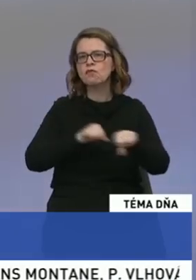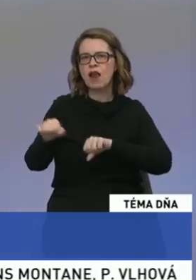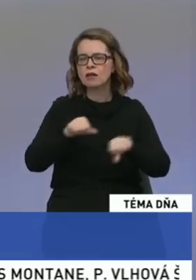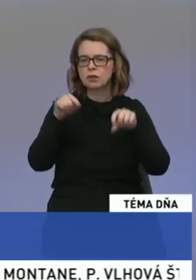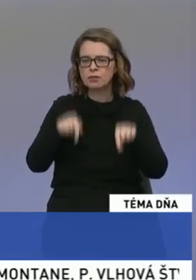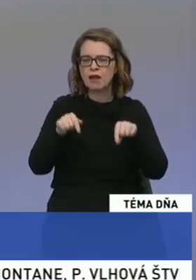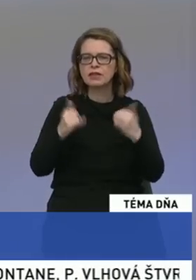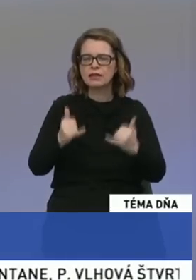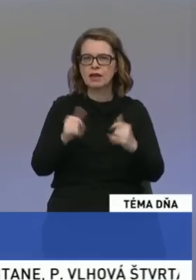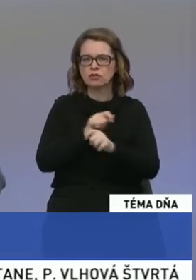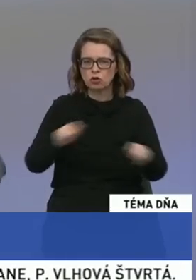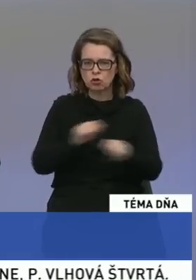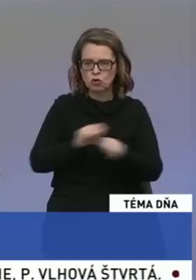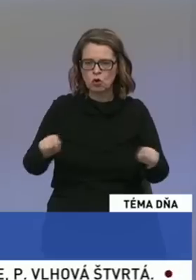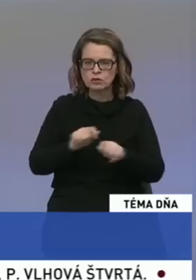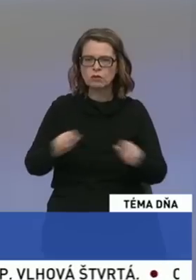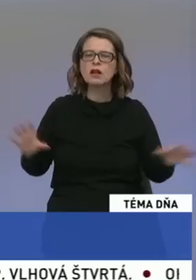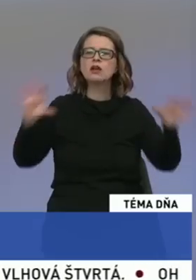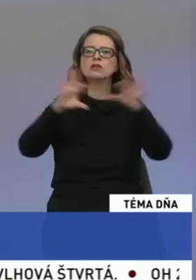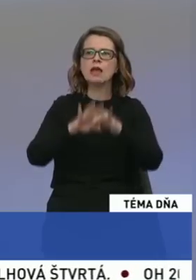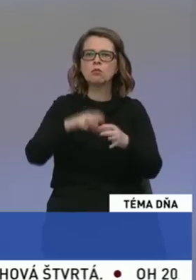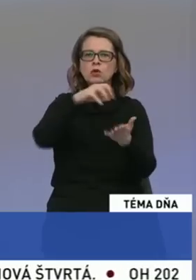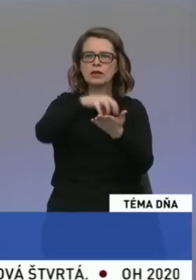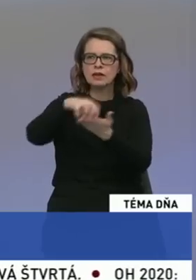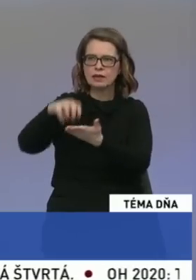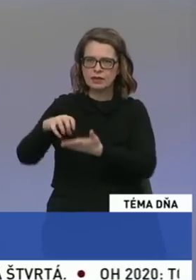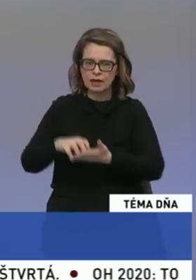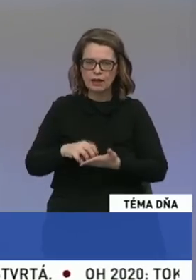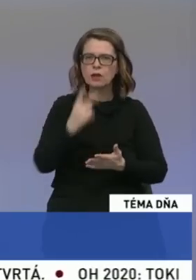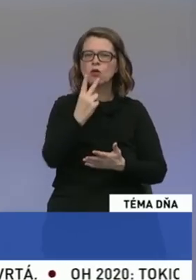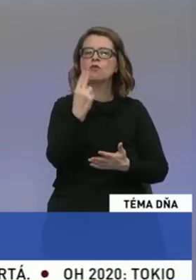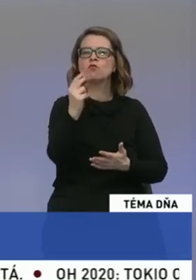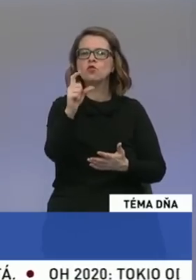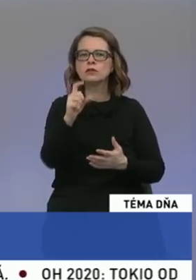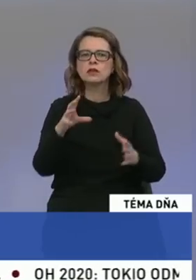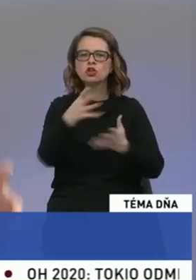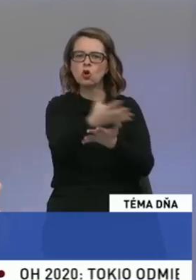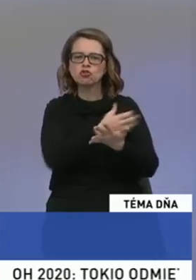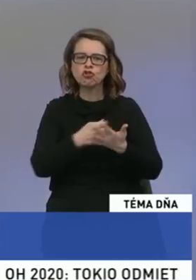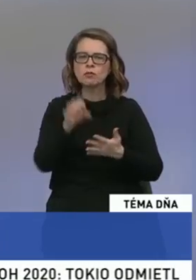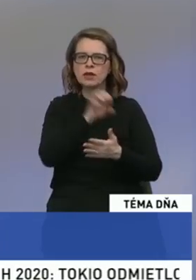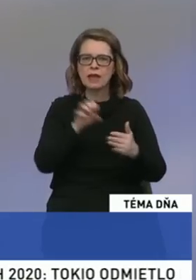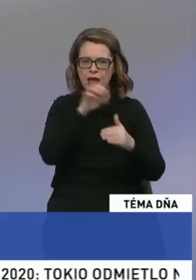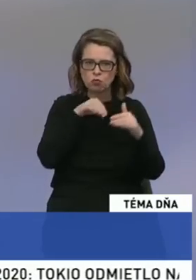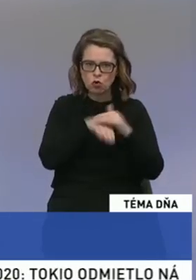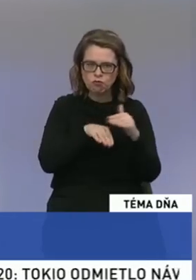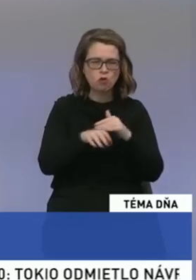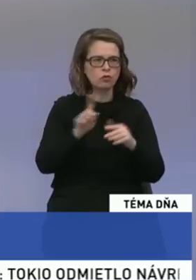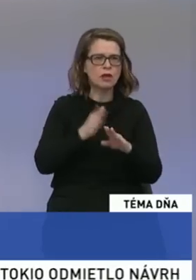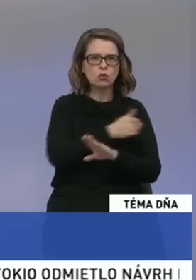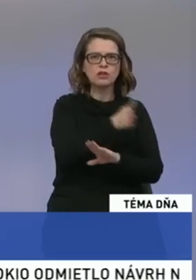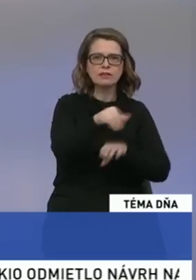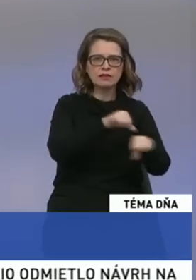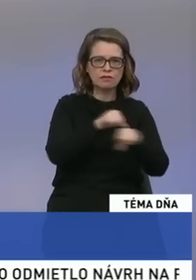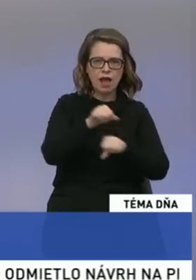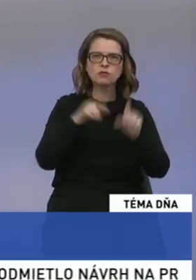období rozhodla o tom, že zapojí regióny, vyššie územné celky do čerpenia eurofondov napriamo, až to nepojde cez vládu. Takže iba si treba